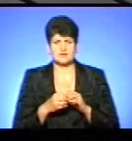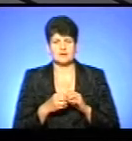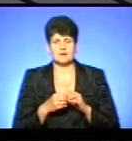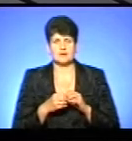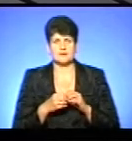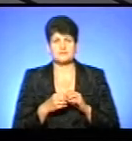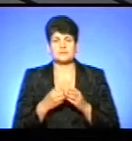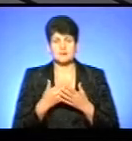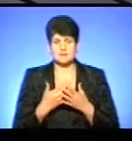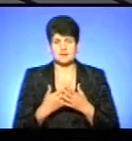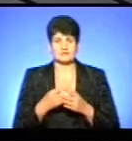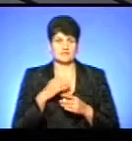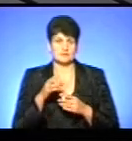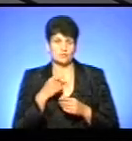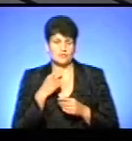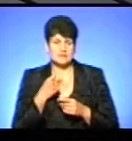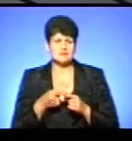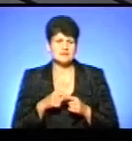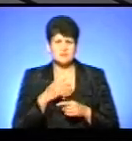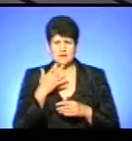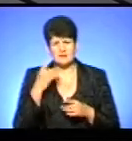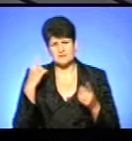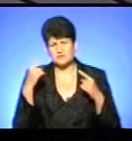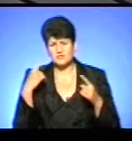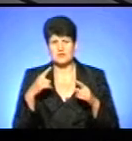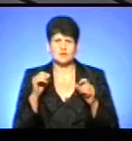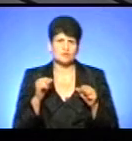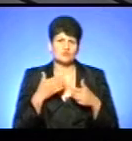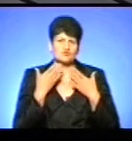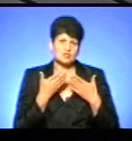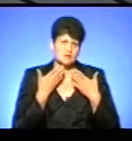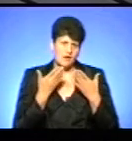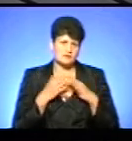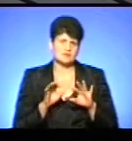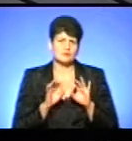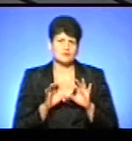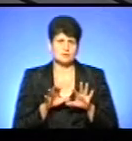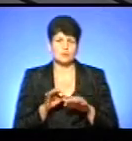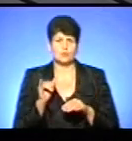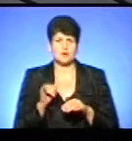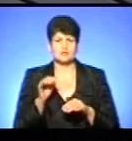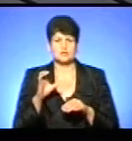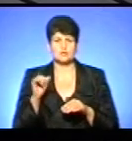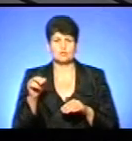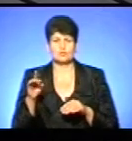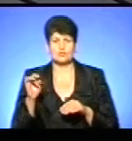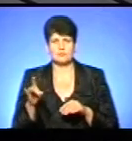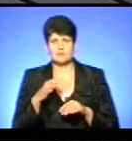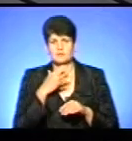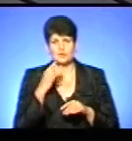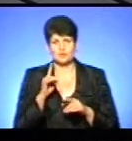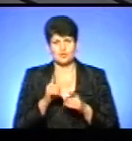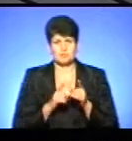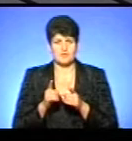судинної дистонії. Тобто, багато тих міфів, які, можливо, ви читаєте, які коментує Оляна Супрун, ми реально багато чого